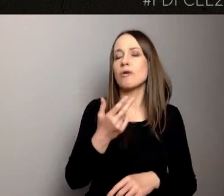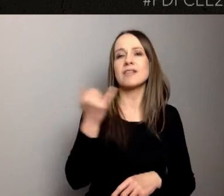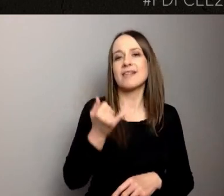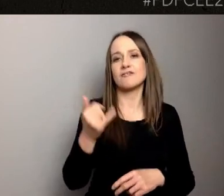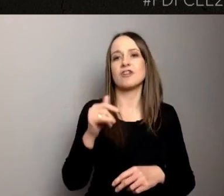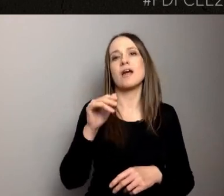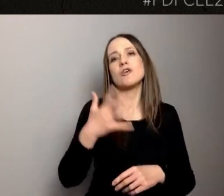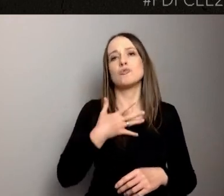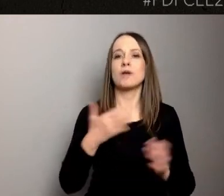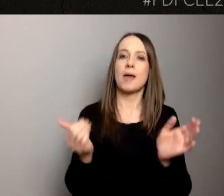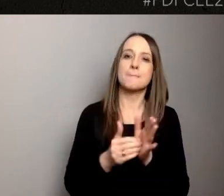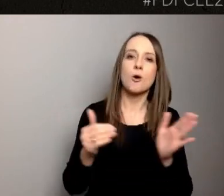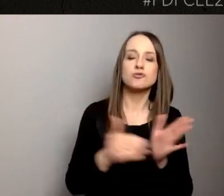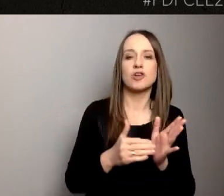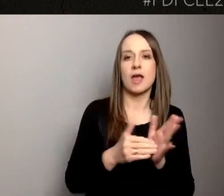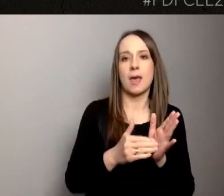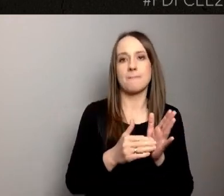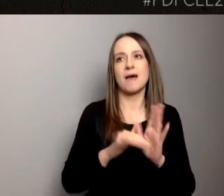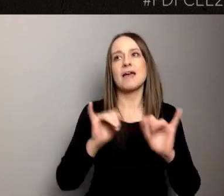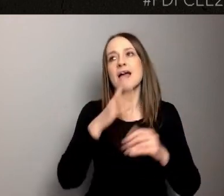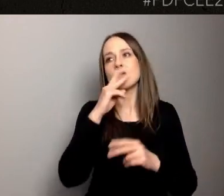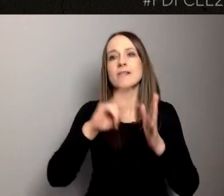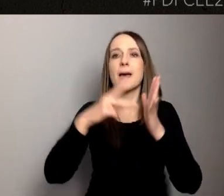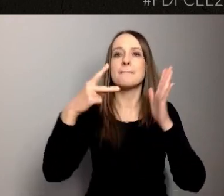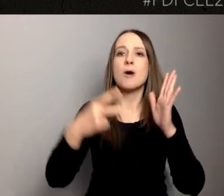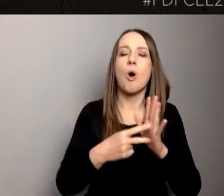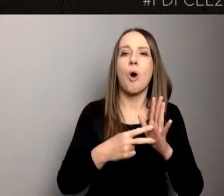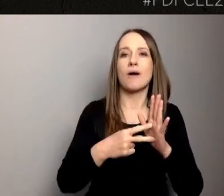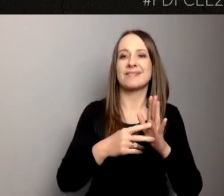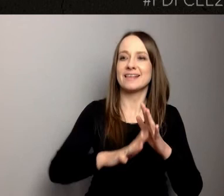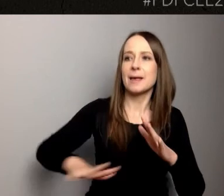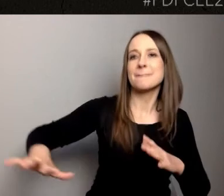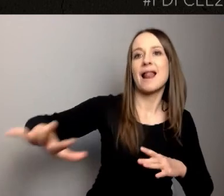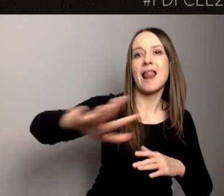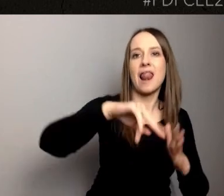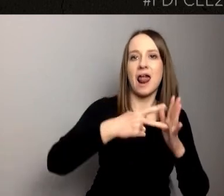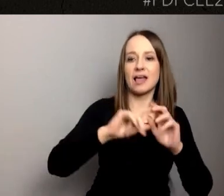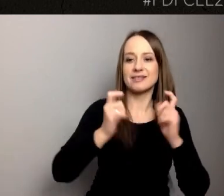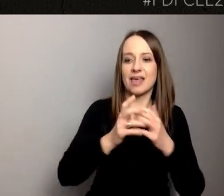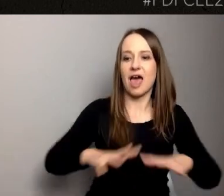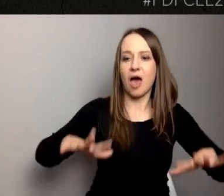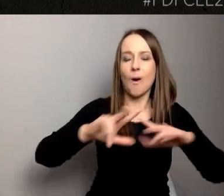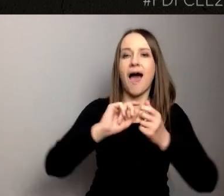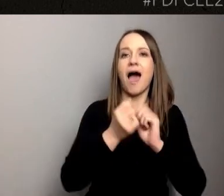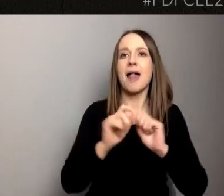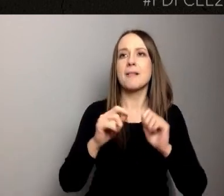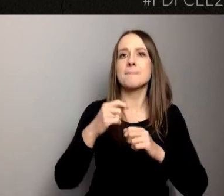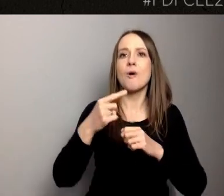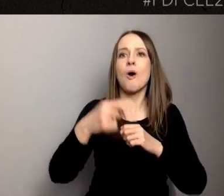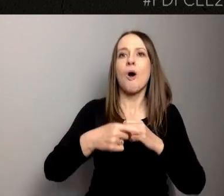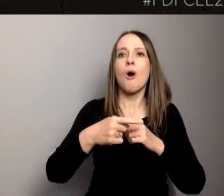procesami planistycznymi na przykład i procesami konsultacyjnymi. Rzadko kiedy na przykład uczą się o mieście,